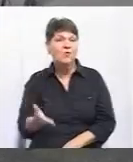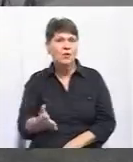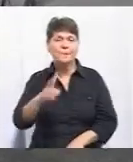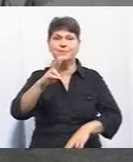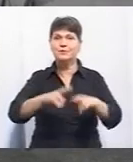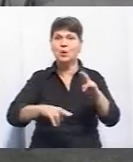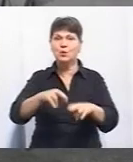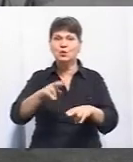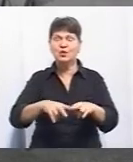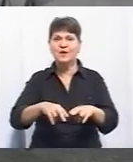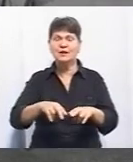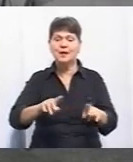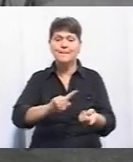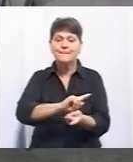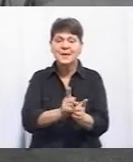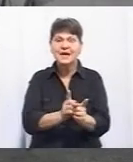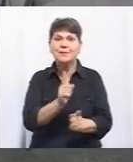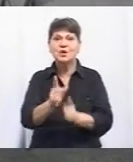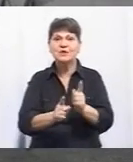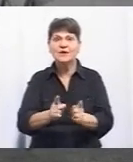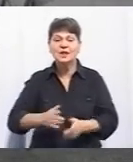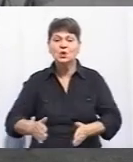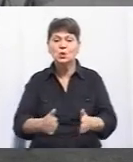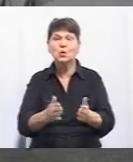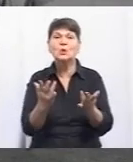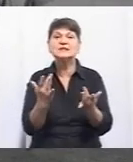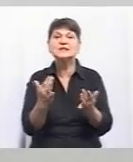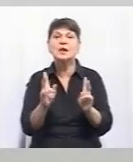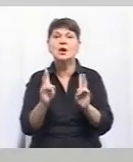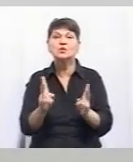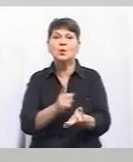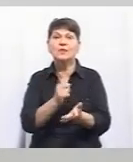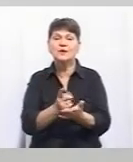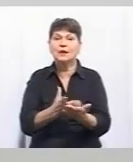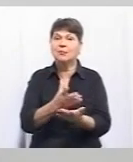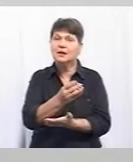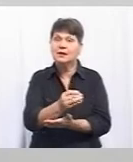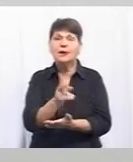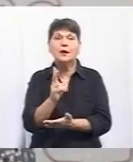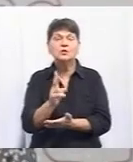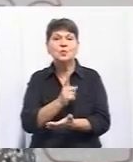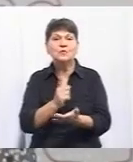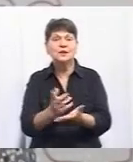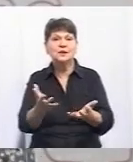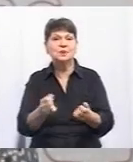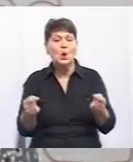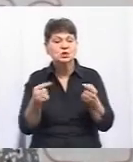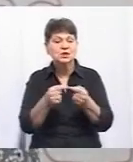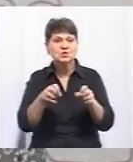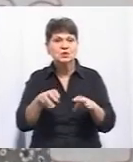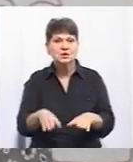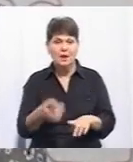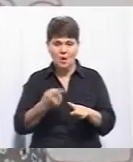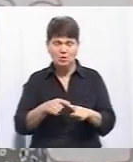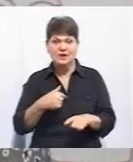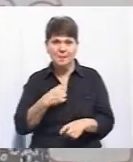побудувати, перепроєктувати ту дорогу. Скільки потрібно часу? Хто за це має платити? Хто має прийняти остаточне рішення, що ось ми це робимо?